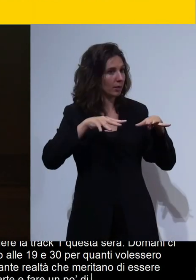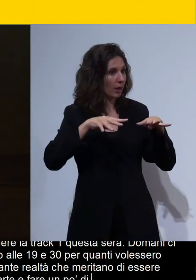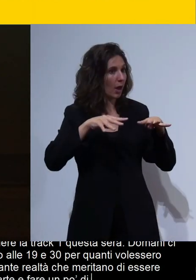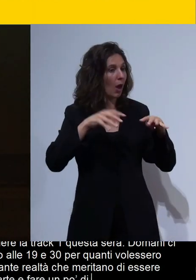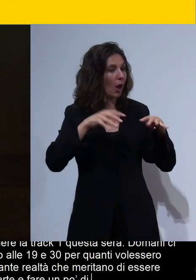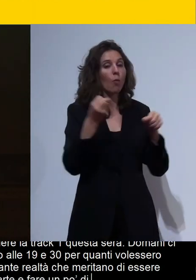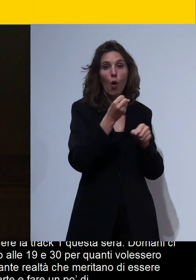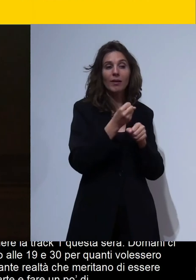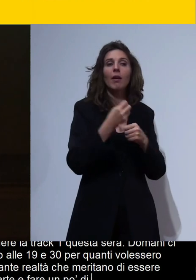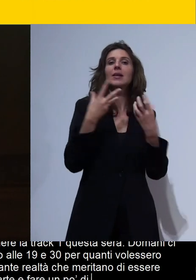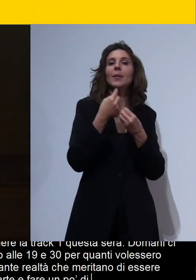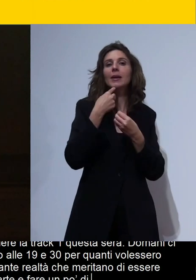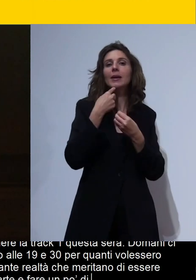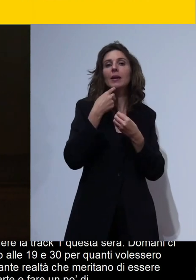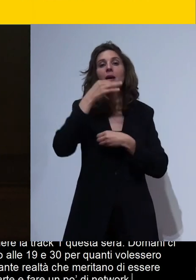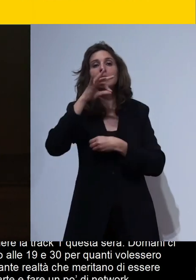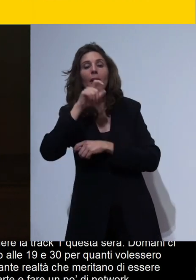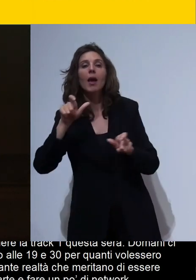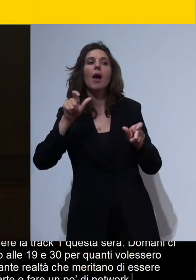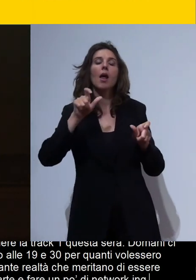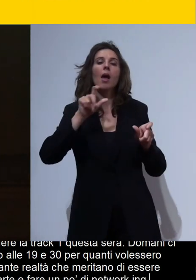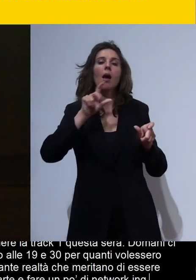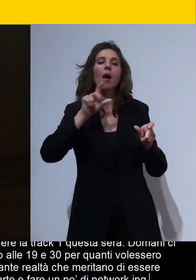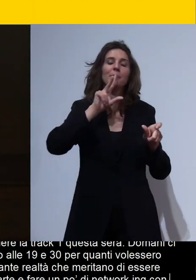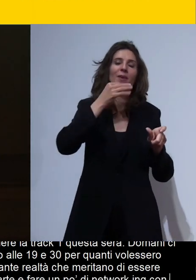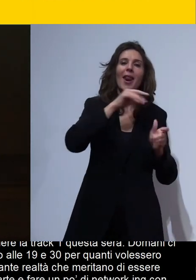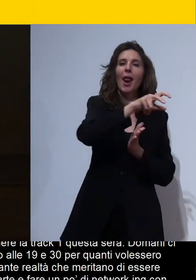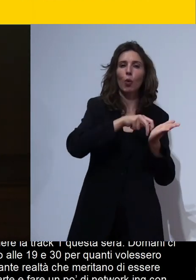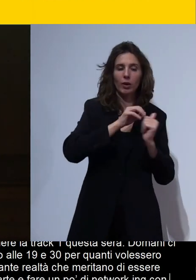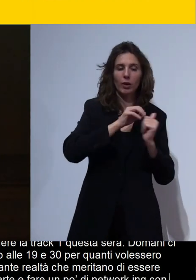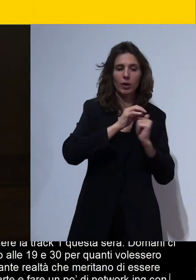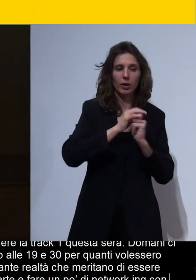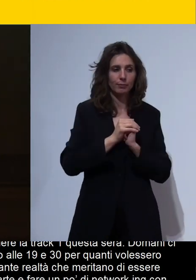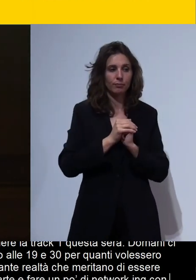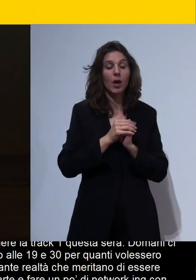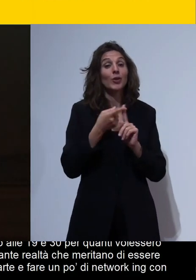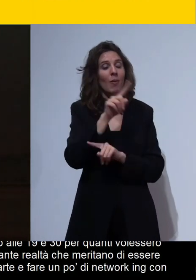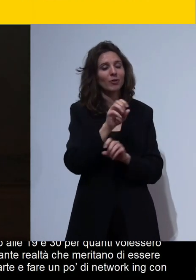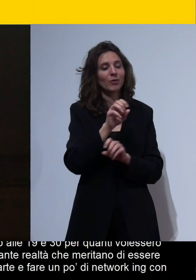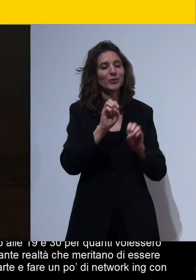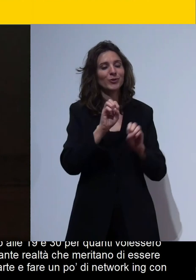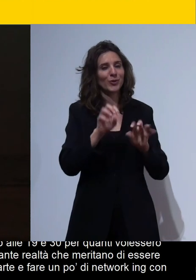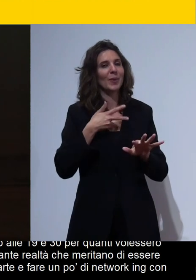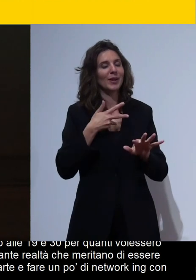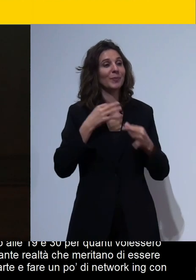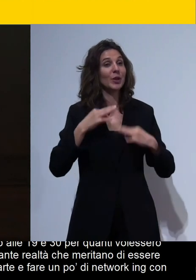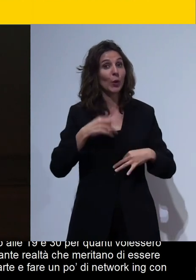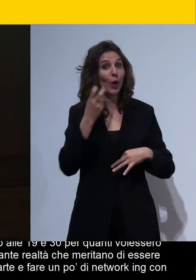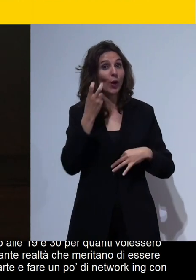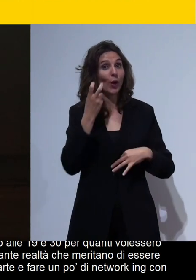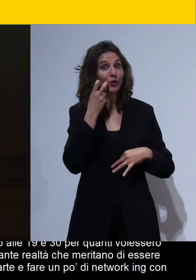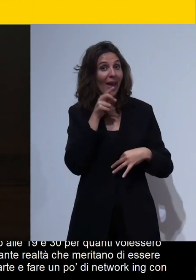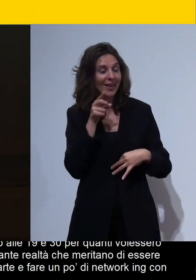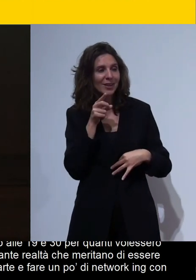per quanti ci saranno domani ci sarà anche una piccola sorpresa l'istituto dei cechi ci onora